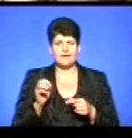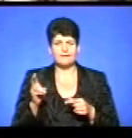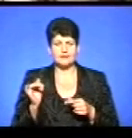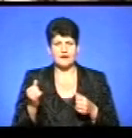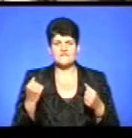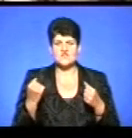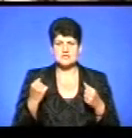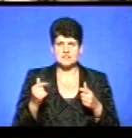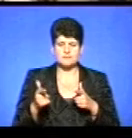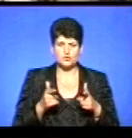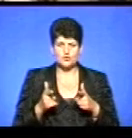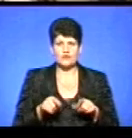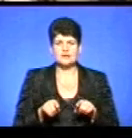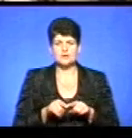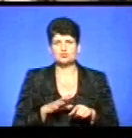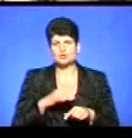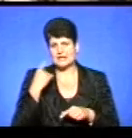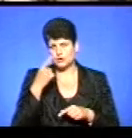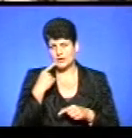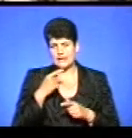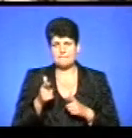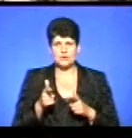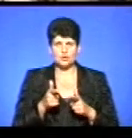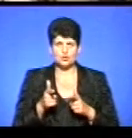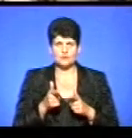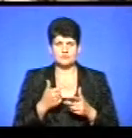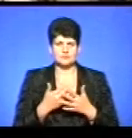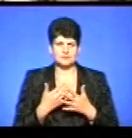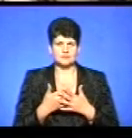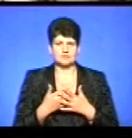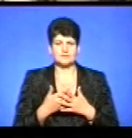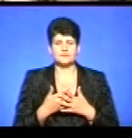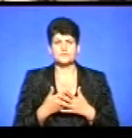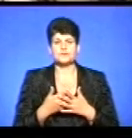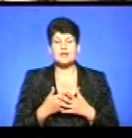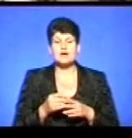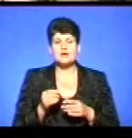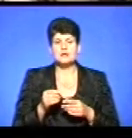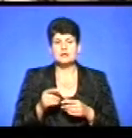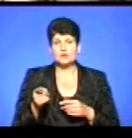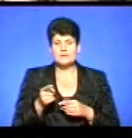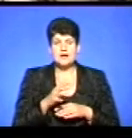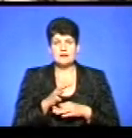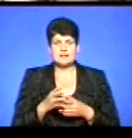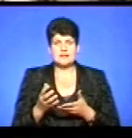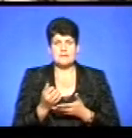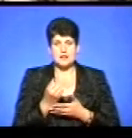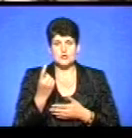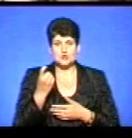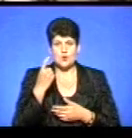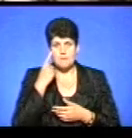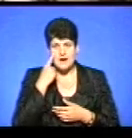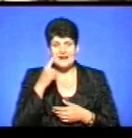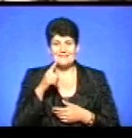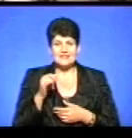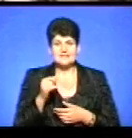фізичні підготовці, а також була індивідуальна підготовка, тобто імітація з вогневими засобами. Тернопільські артилеристи набрали 100 балів